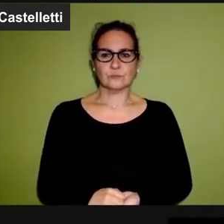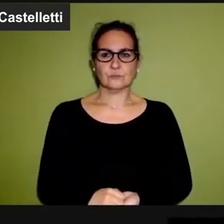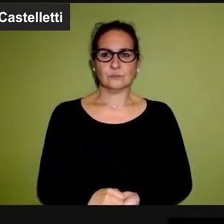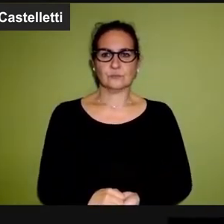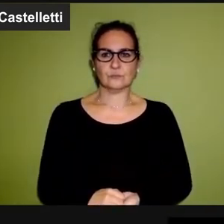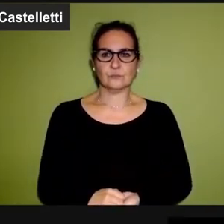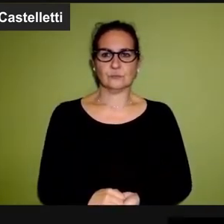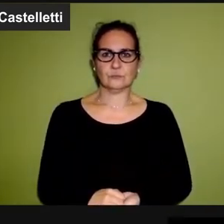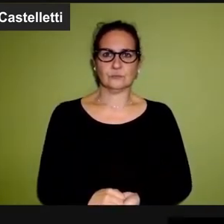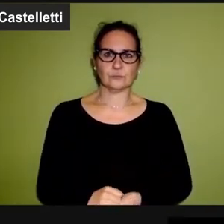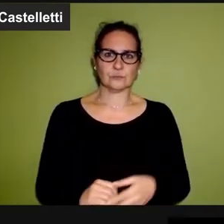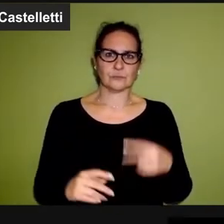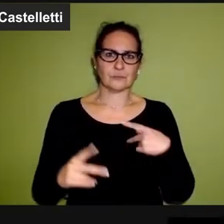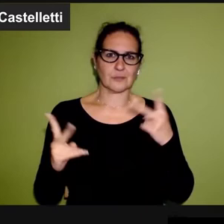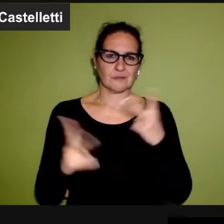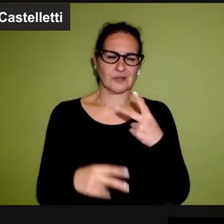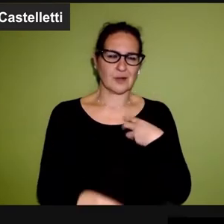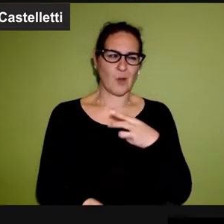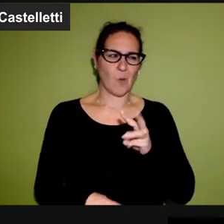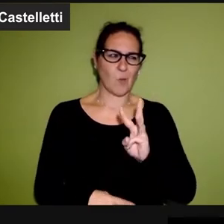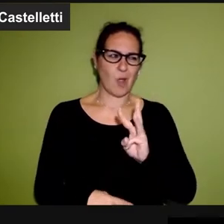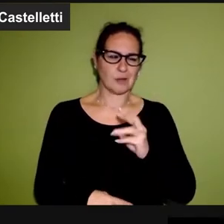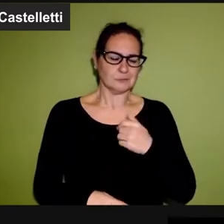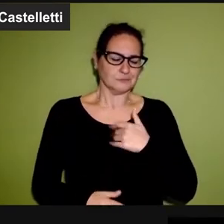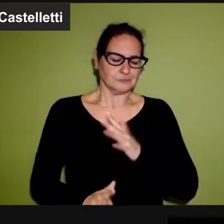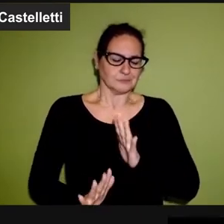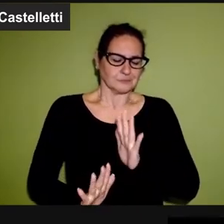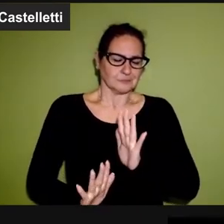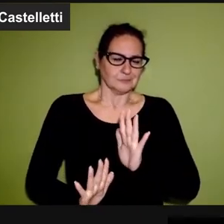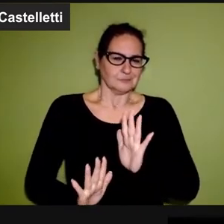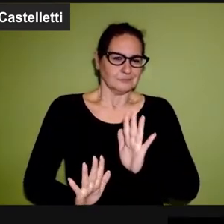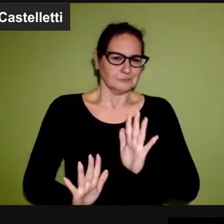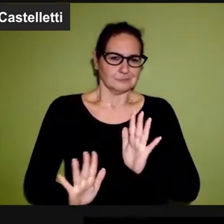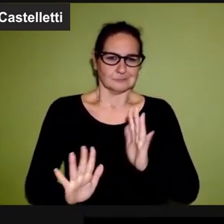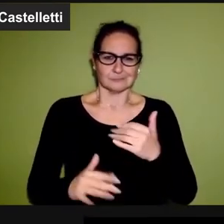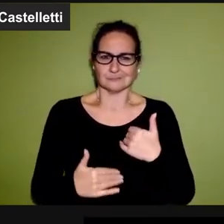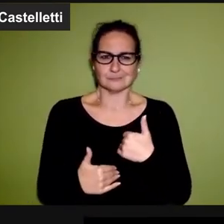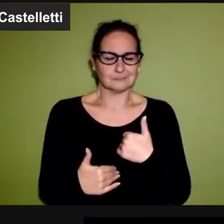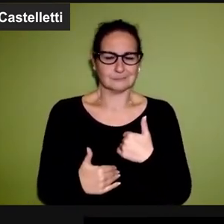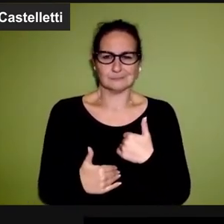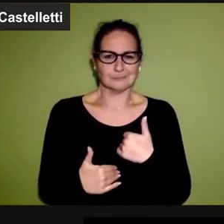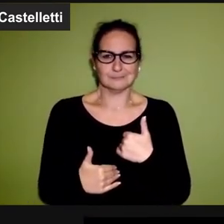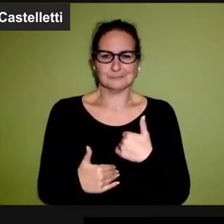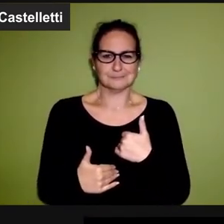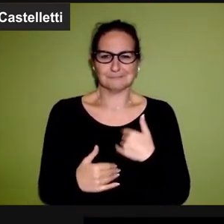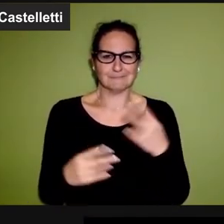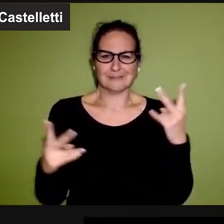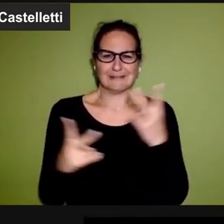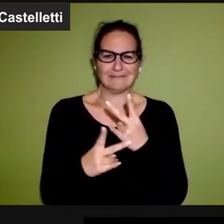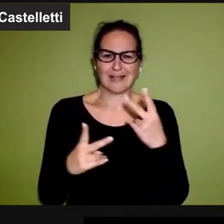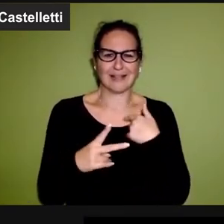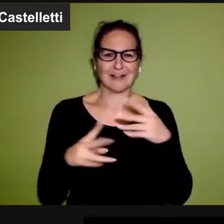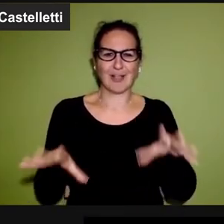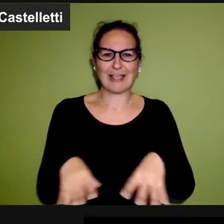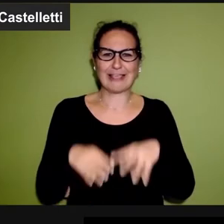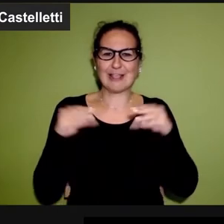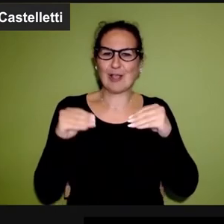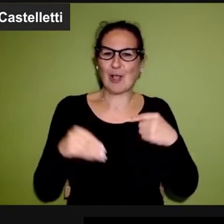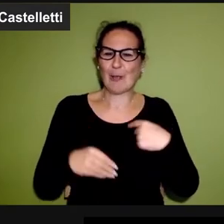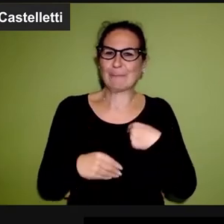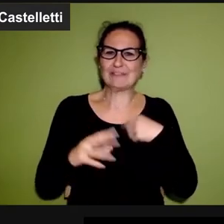Intanto io trovo Warhol pessimo, è con Warhol che direi